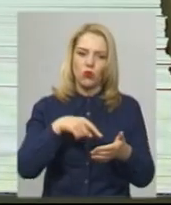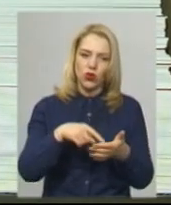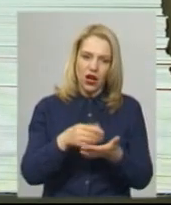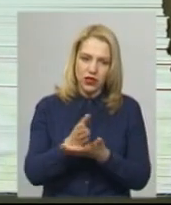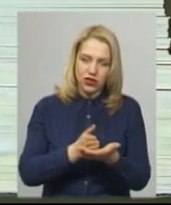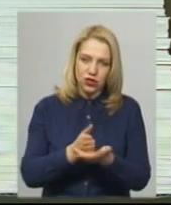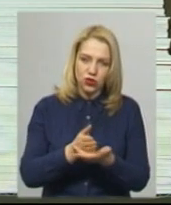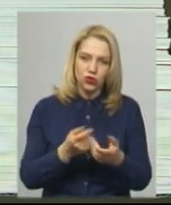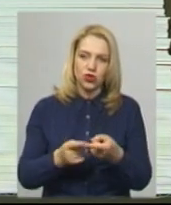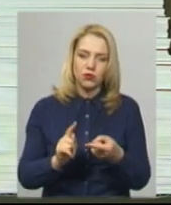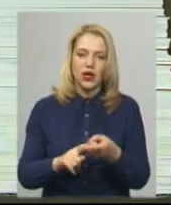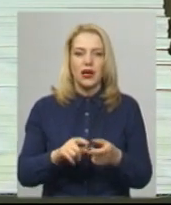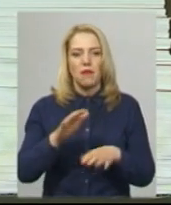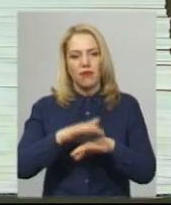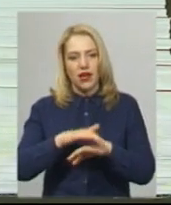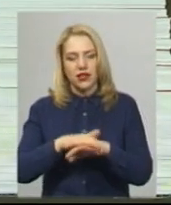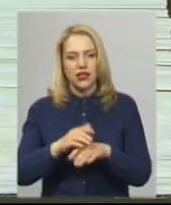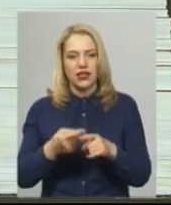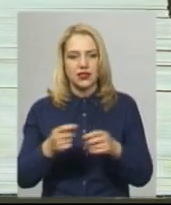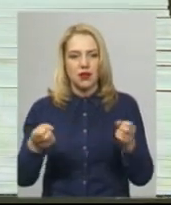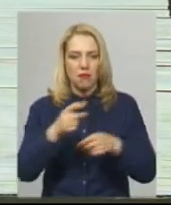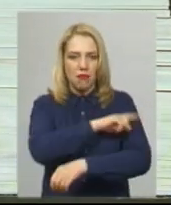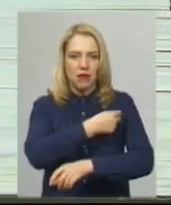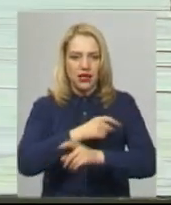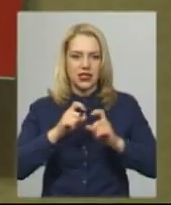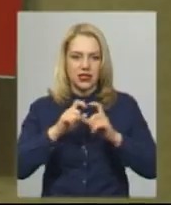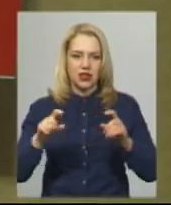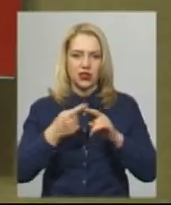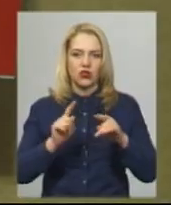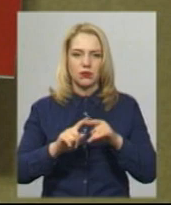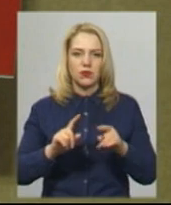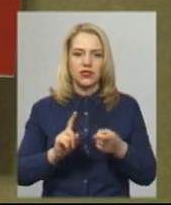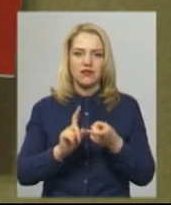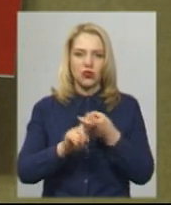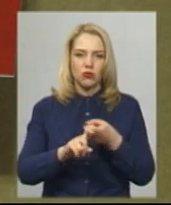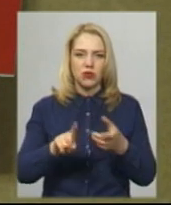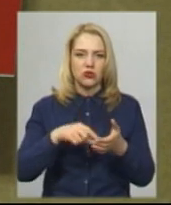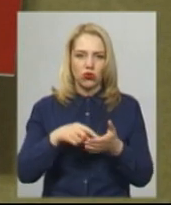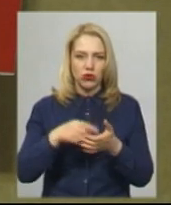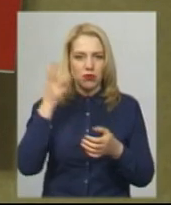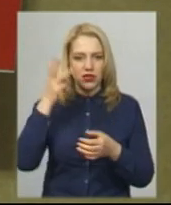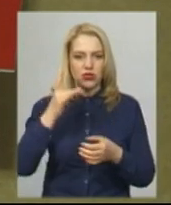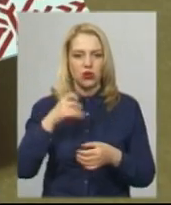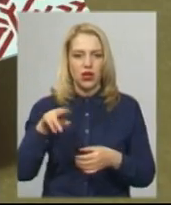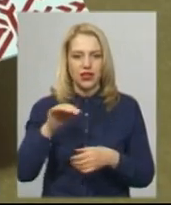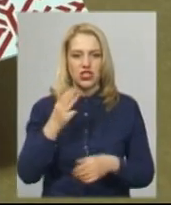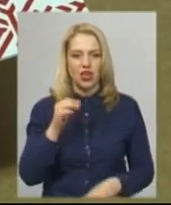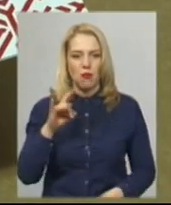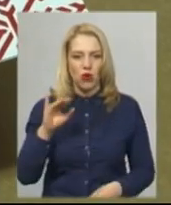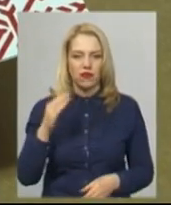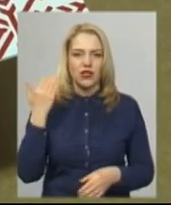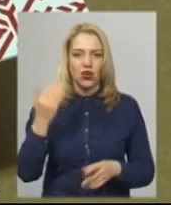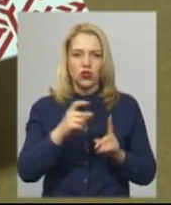Суспільному сказав виконуючий обов'язки начальника управління транспорту та зв'язку Хмельницької міської ради Сергій Шепорів. За його